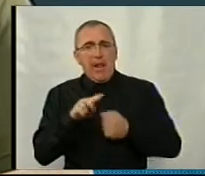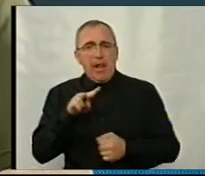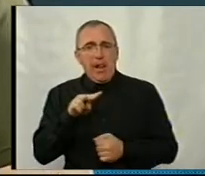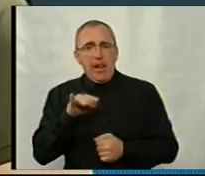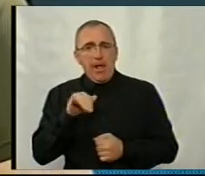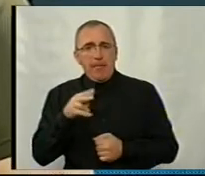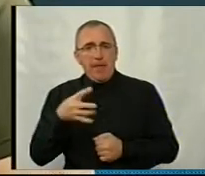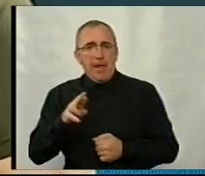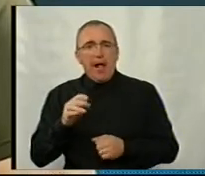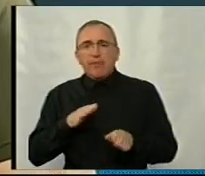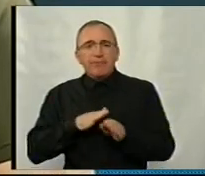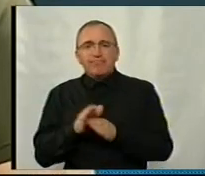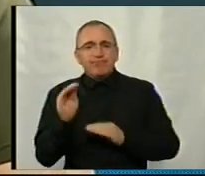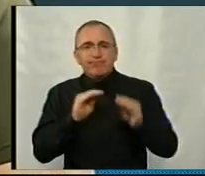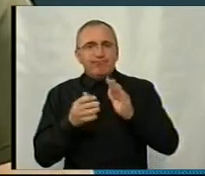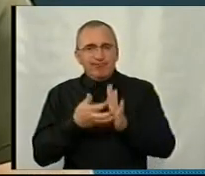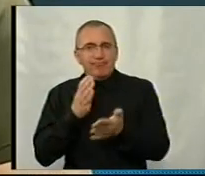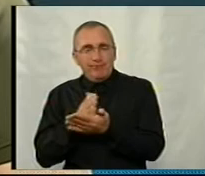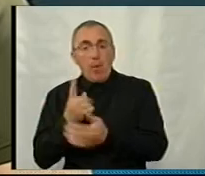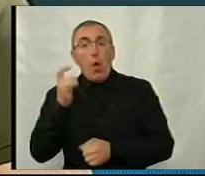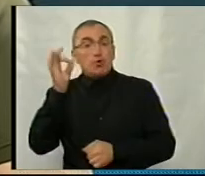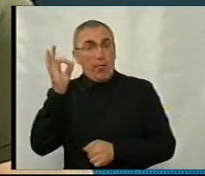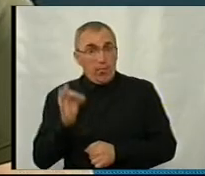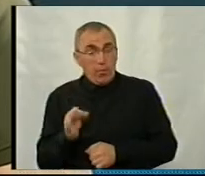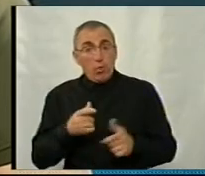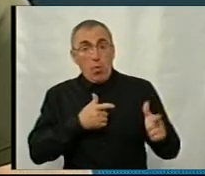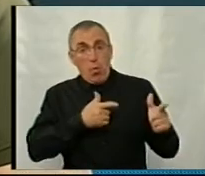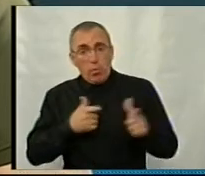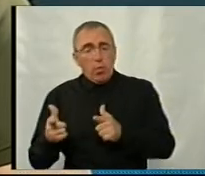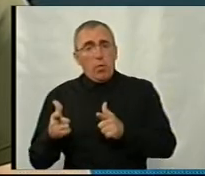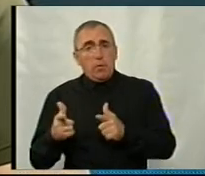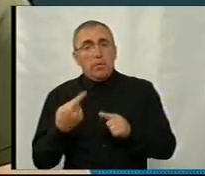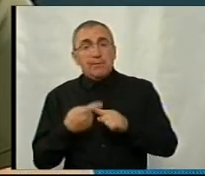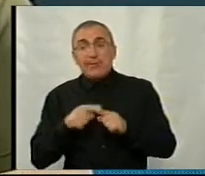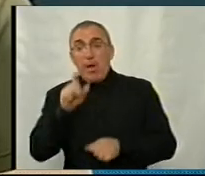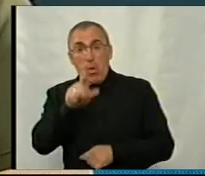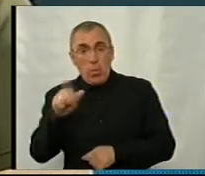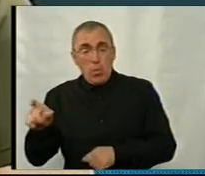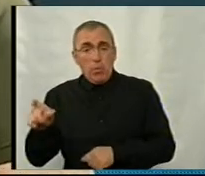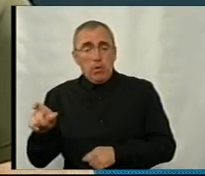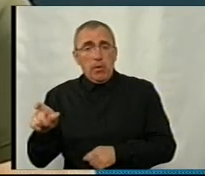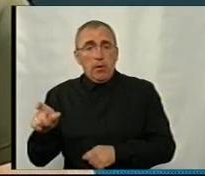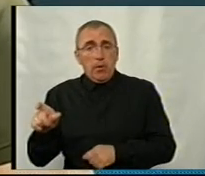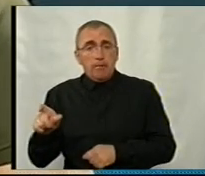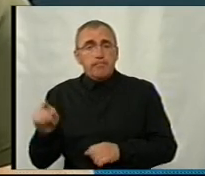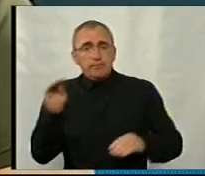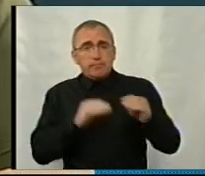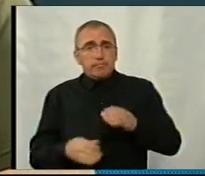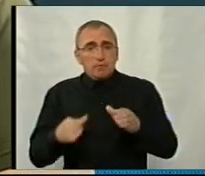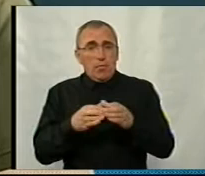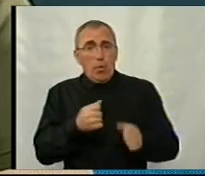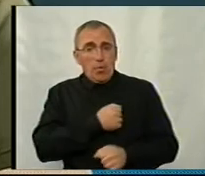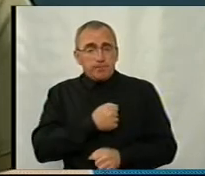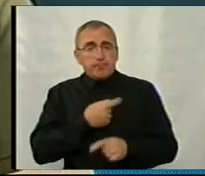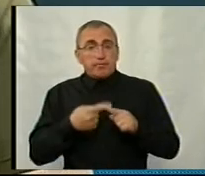укомплектованих команд. А 100% готовність – це ті люди, укомплектованість команди,